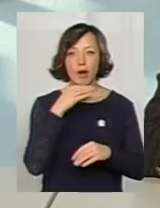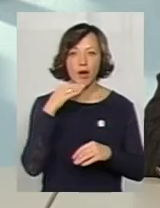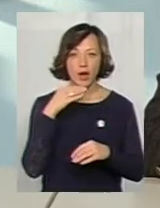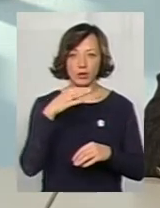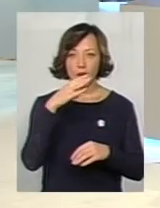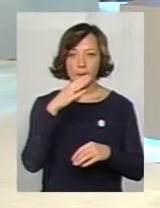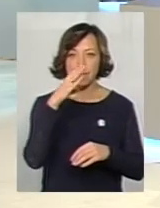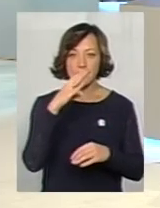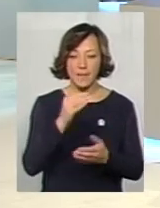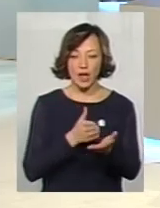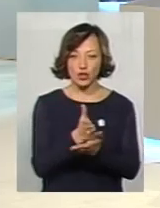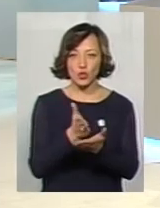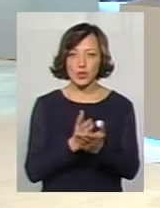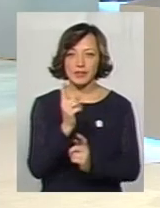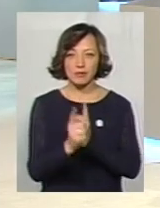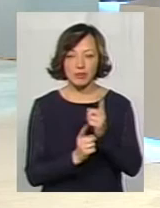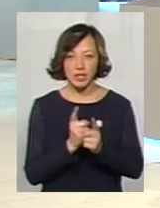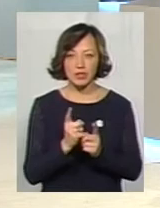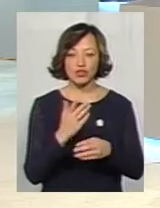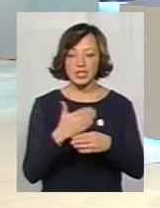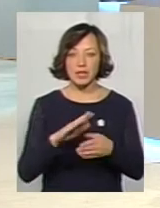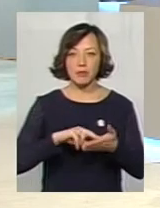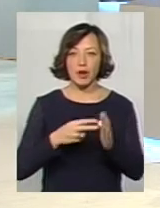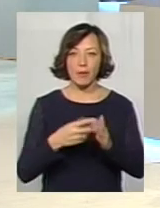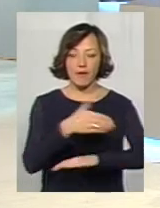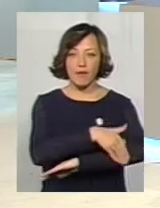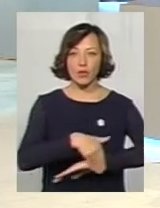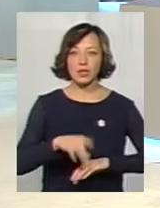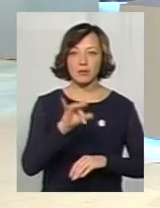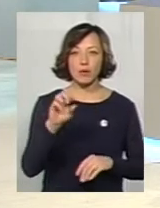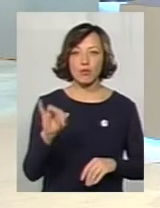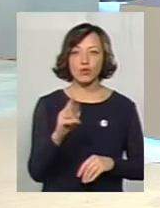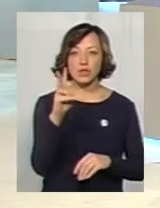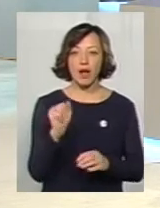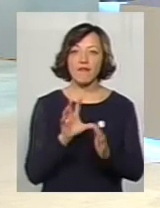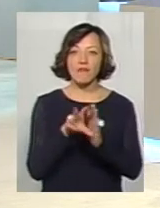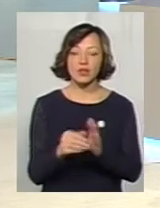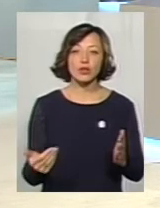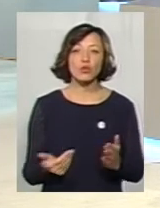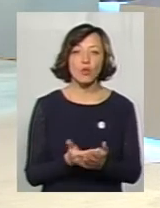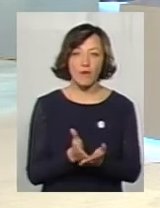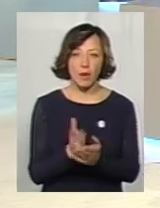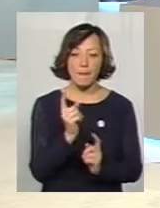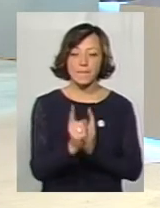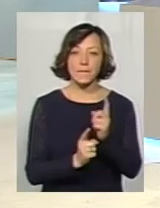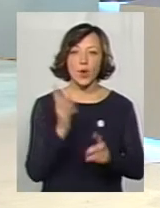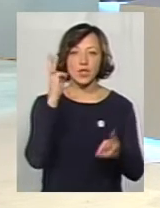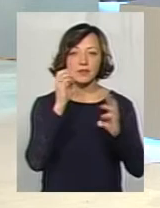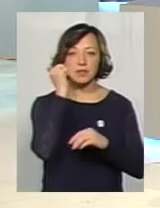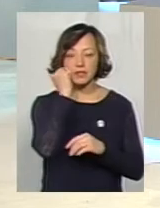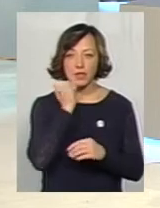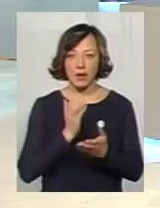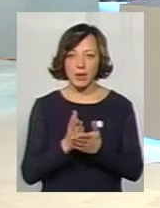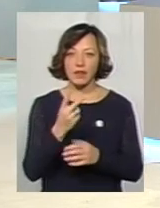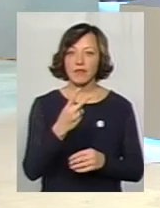маршрутів змінено. Частина передбачена по вулиці Прибузькій, введені нові маршрути, модернізовані старі маршрути.